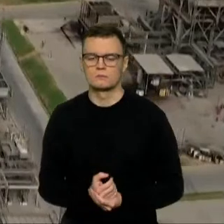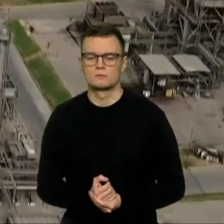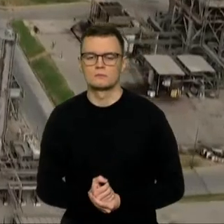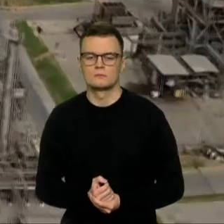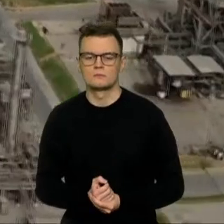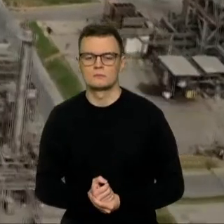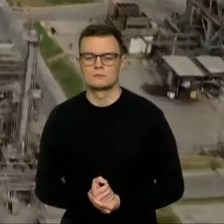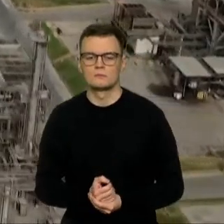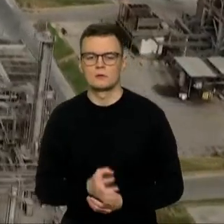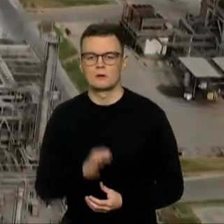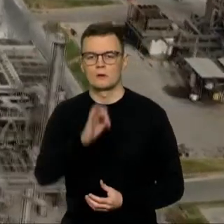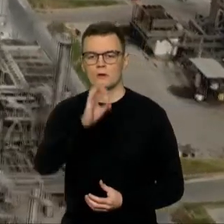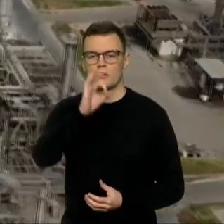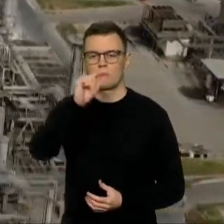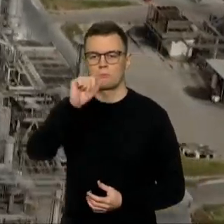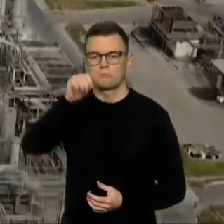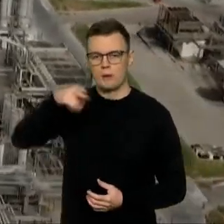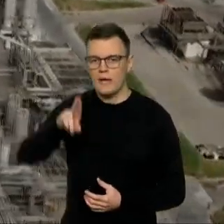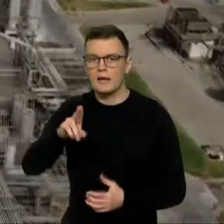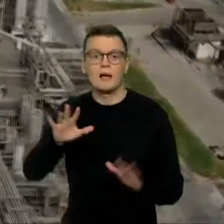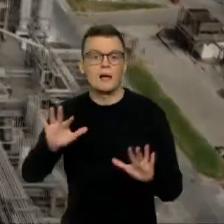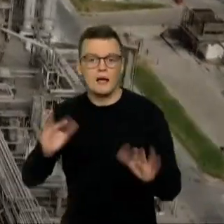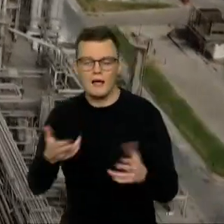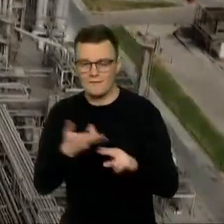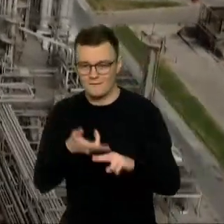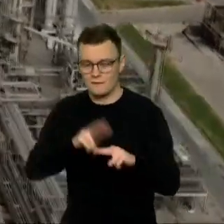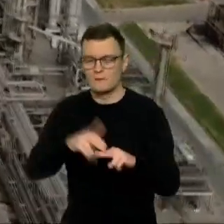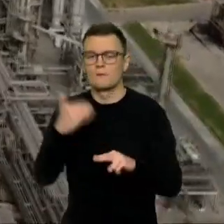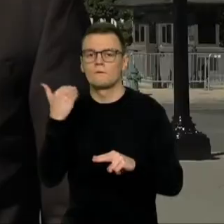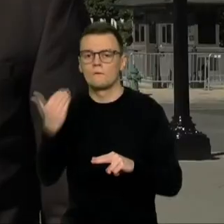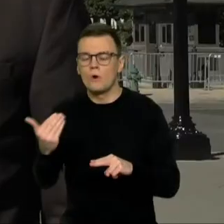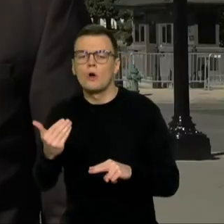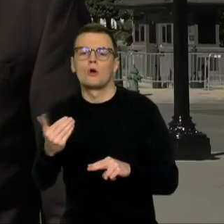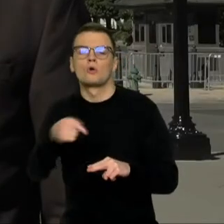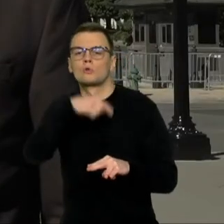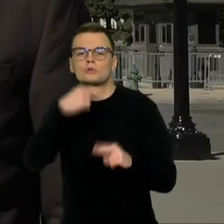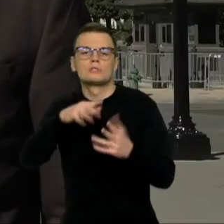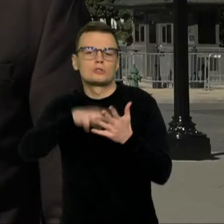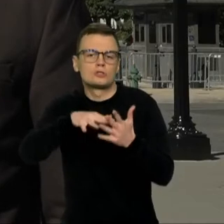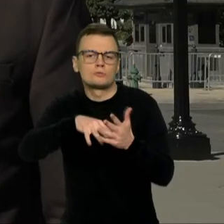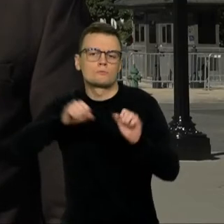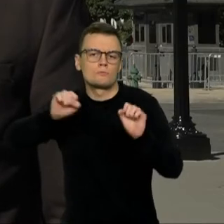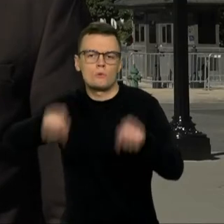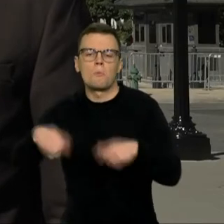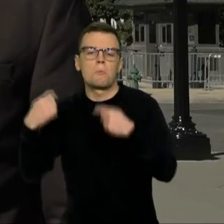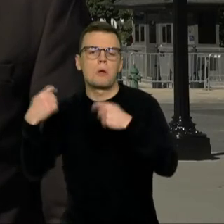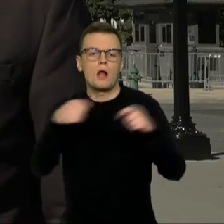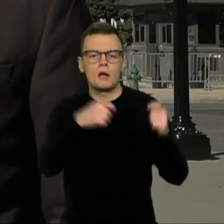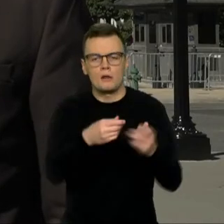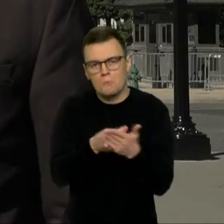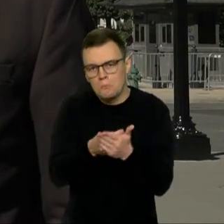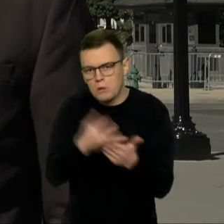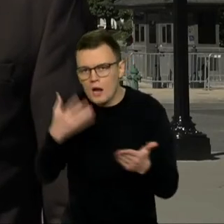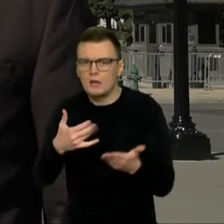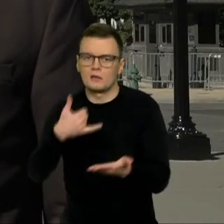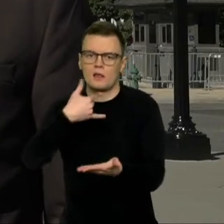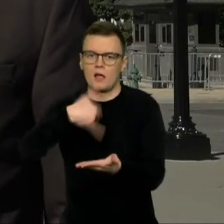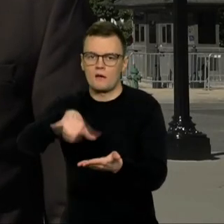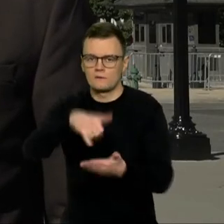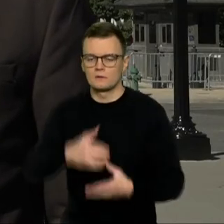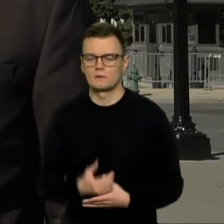Opekantausis Važingtonui, Maskva toliau galės brangiai perdavinėti naftą. Sena Junktinio Amerikos valstybių partnerė Saudo Arabija